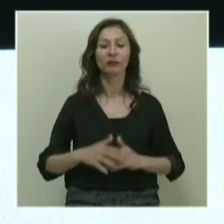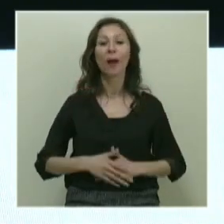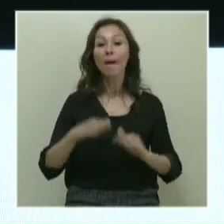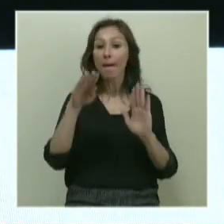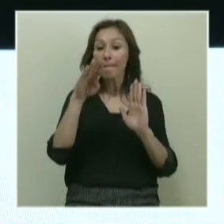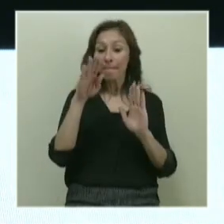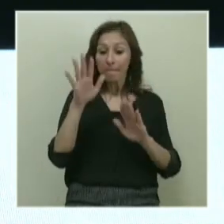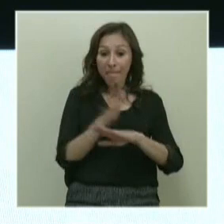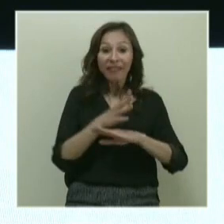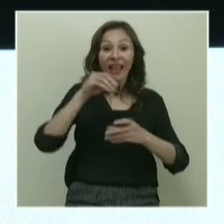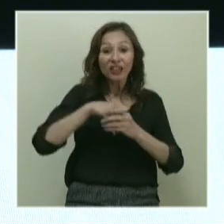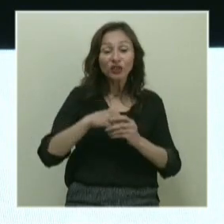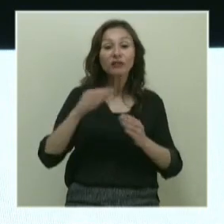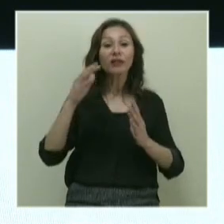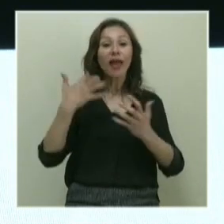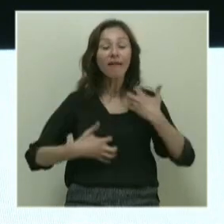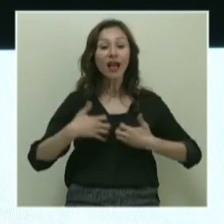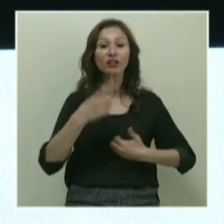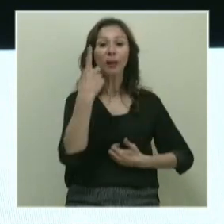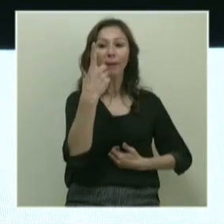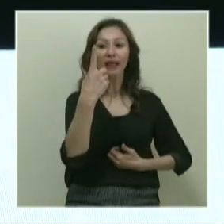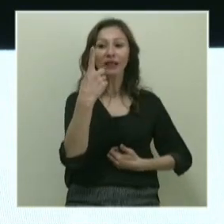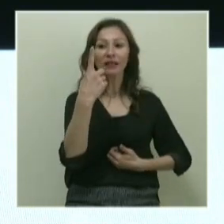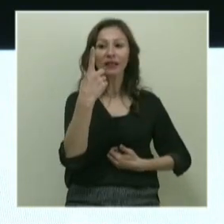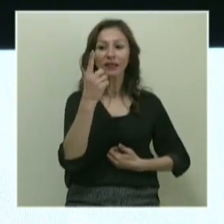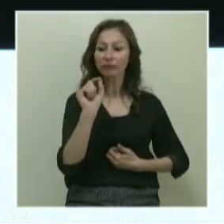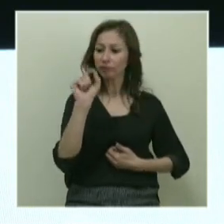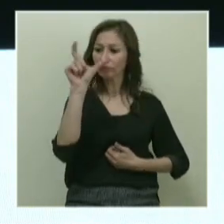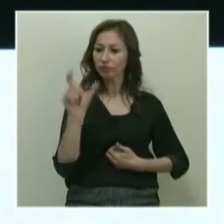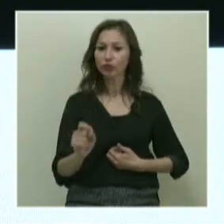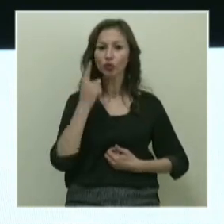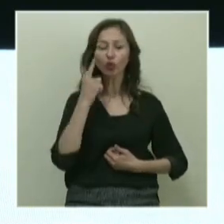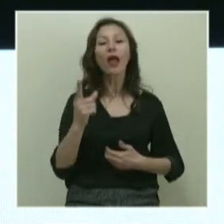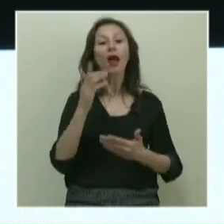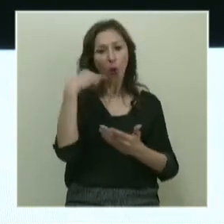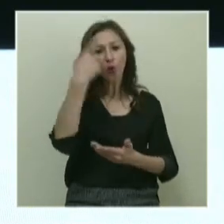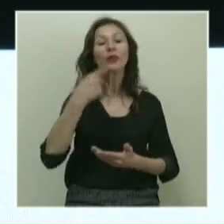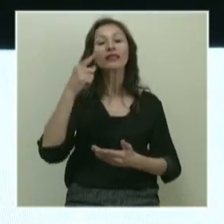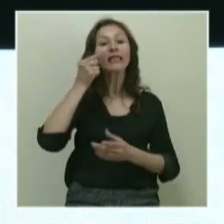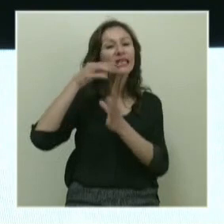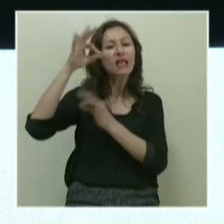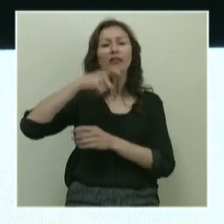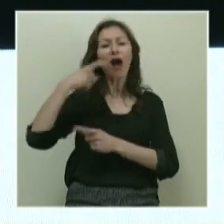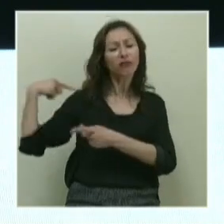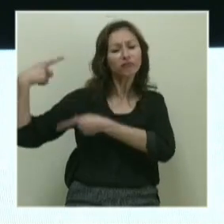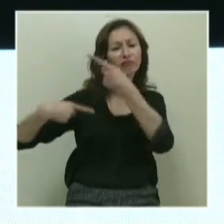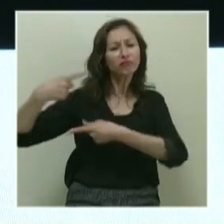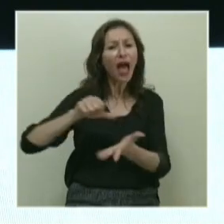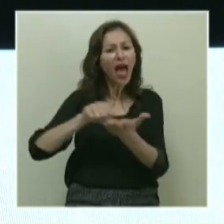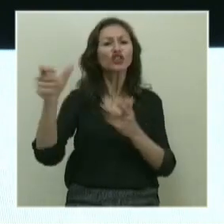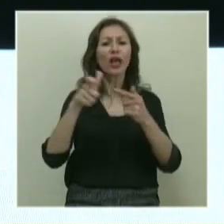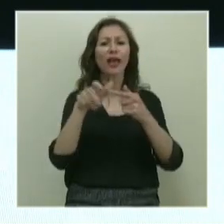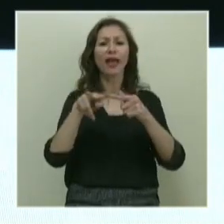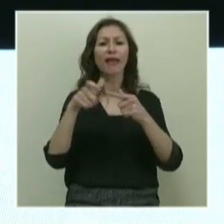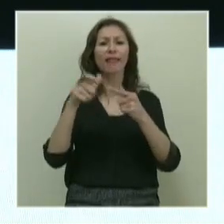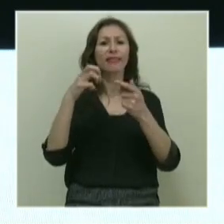Madde enerjinin sadece bir öbür yüzüdür, biçimidir. Dolayısıyla insanlık tarihi boyunca da aslında her şey enerjidir.